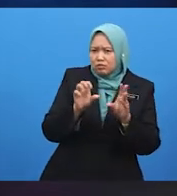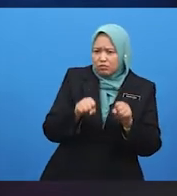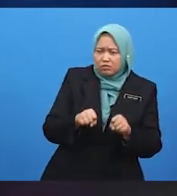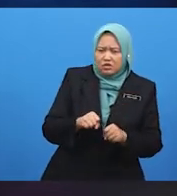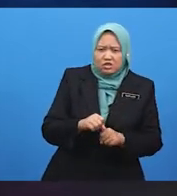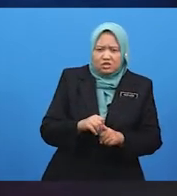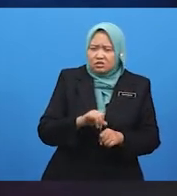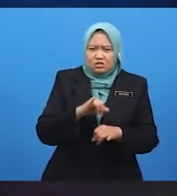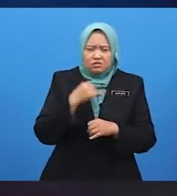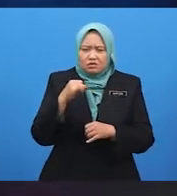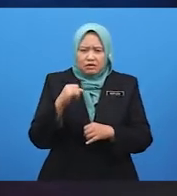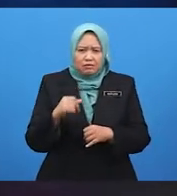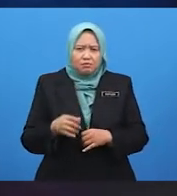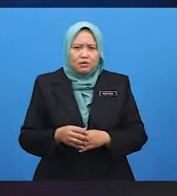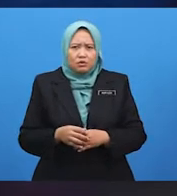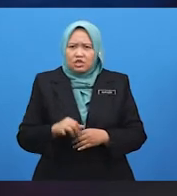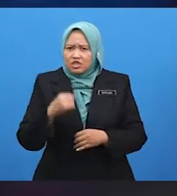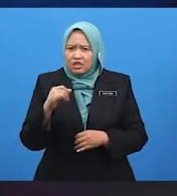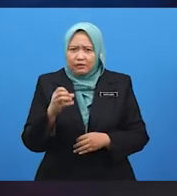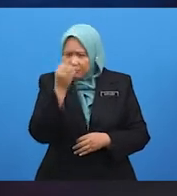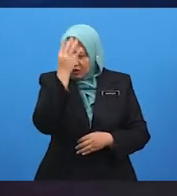saya. Siap kamu kalau beritahu siapa-siapa.